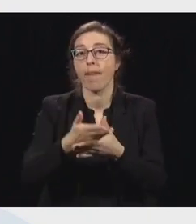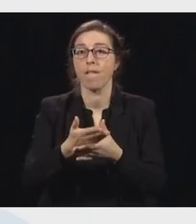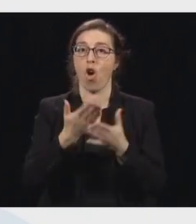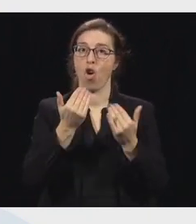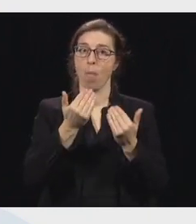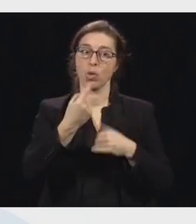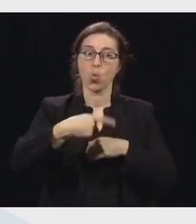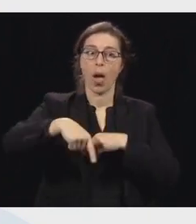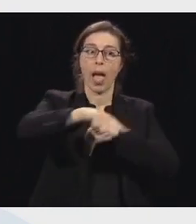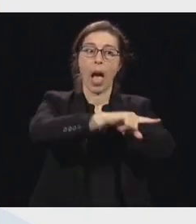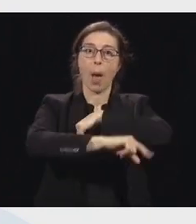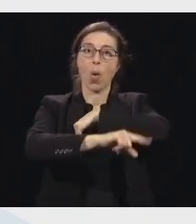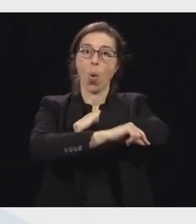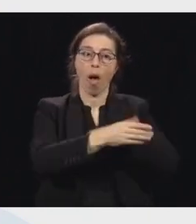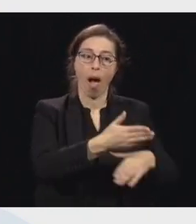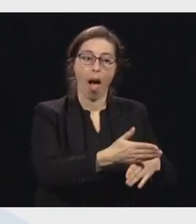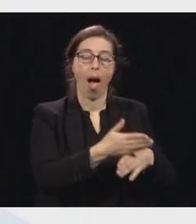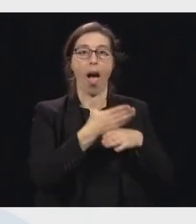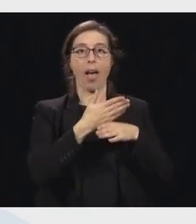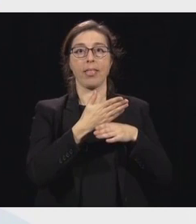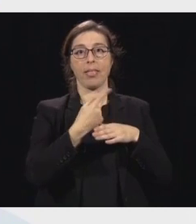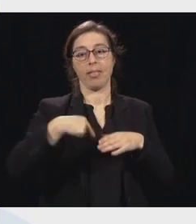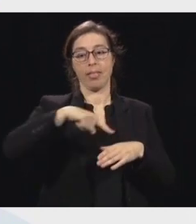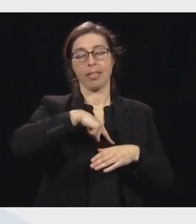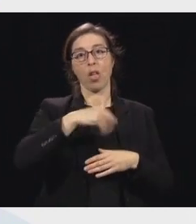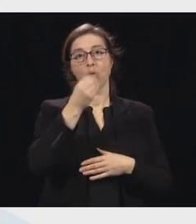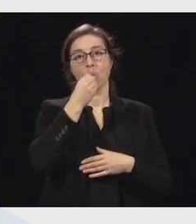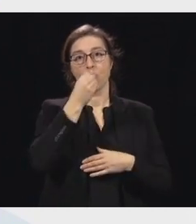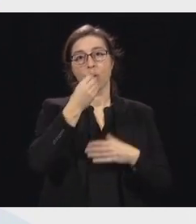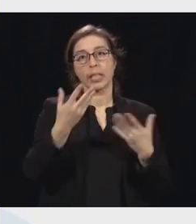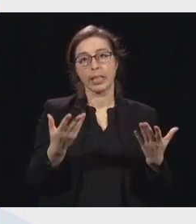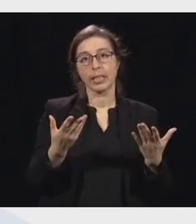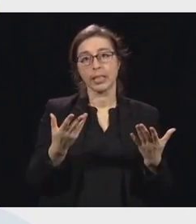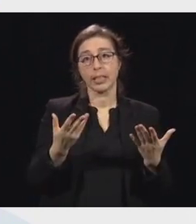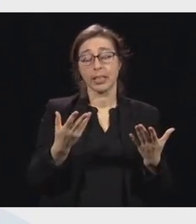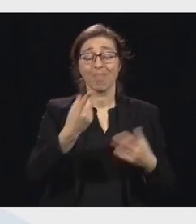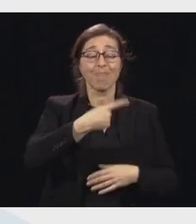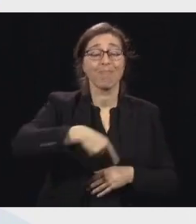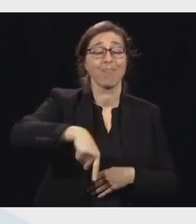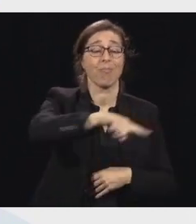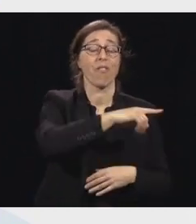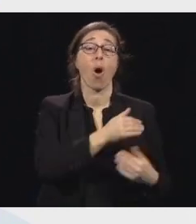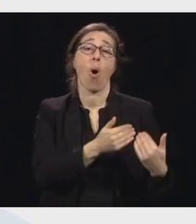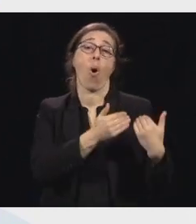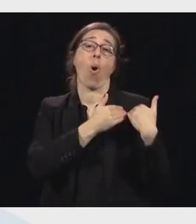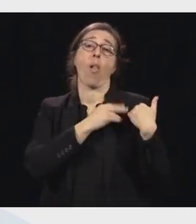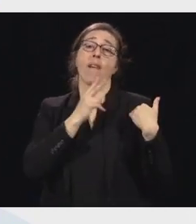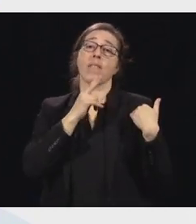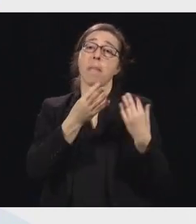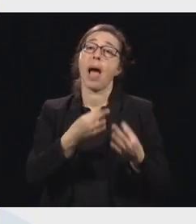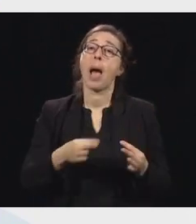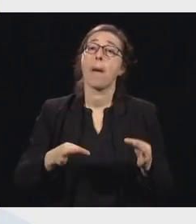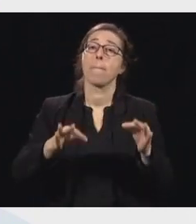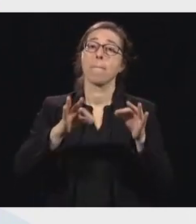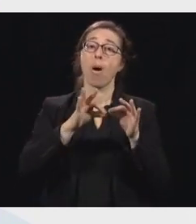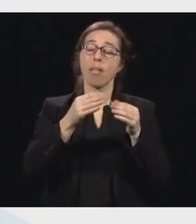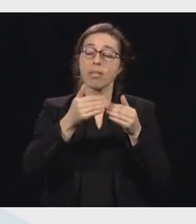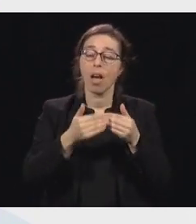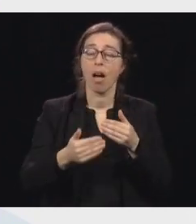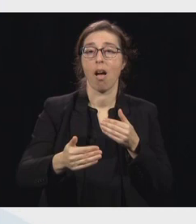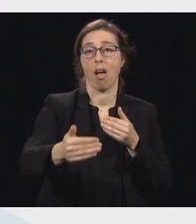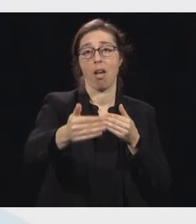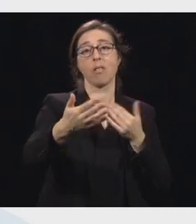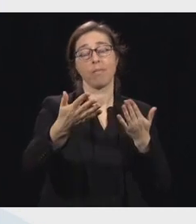nourrissent, là. Donc, vous avez un rôle primordial à jouer au cours des prochaines